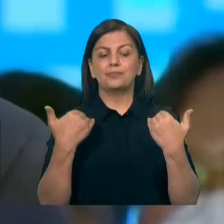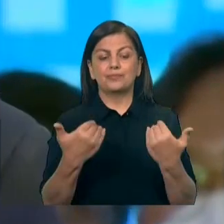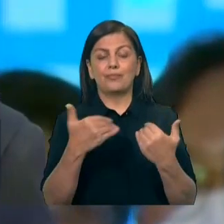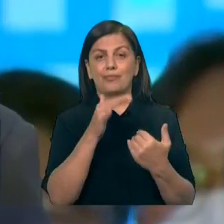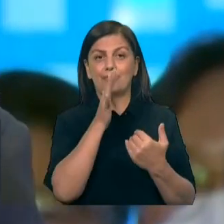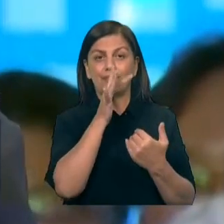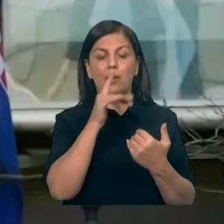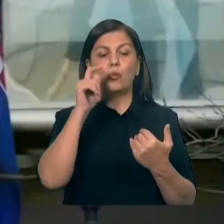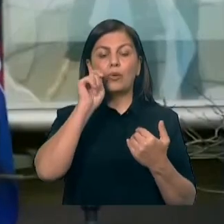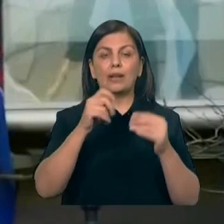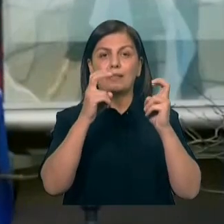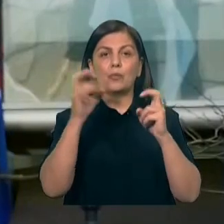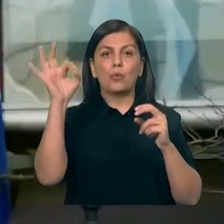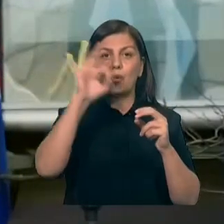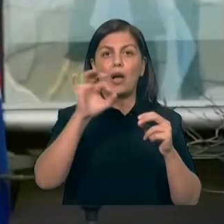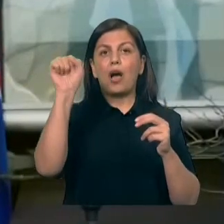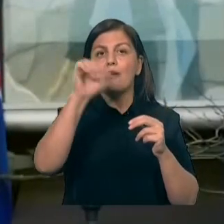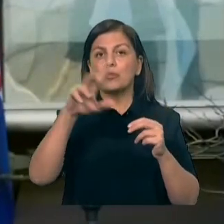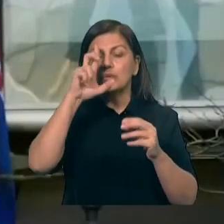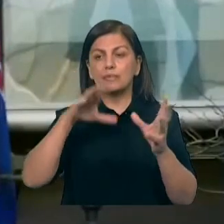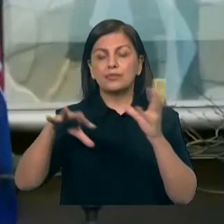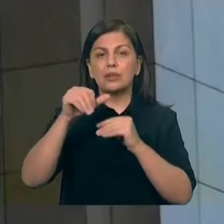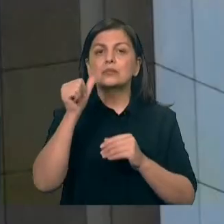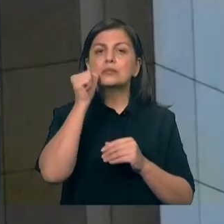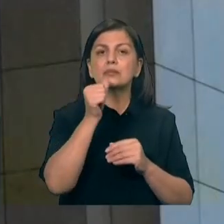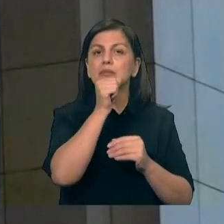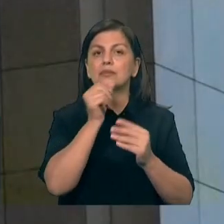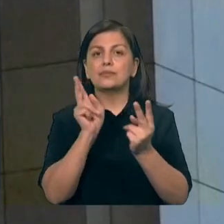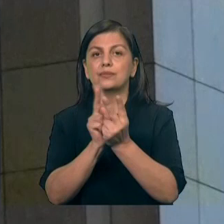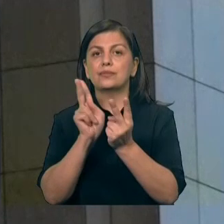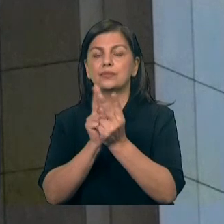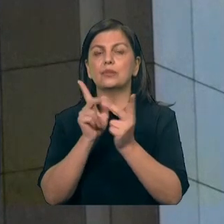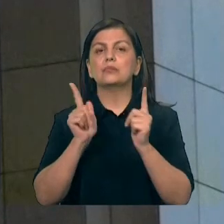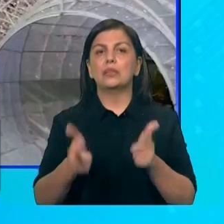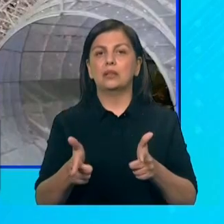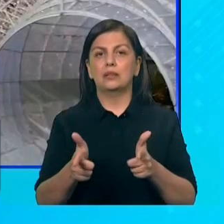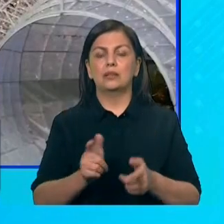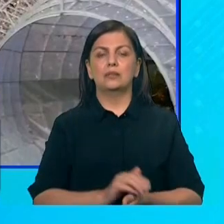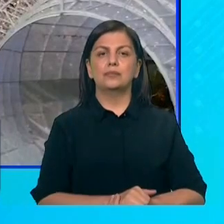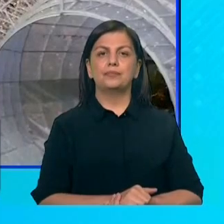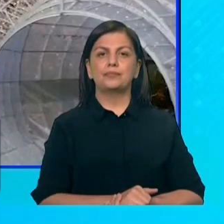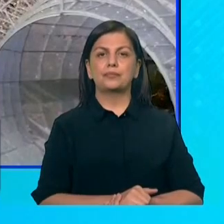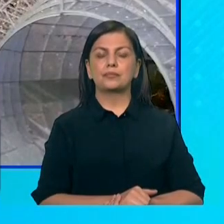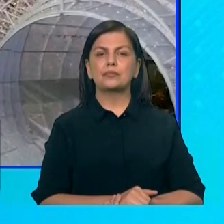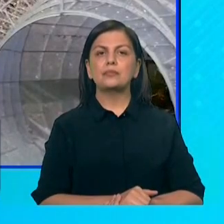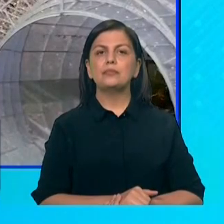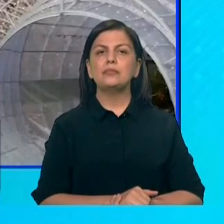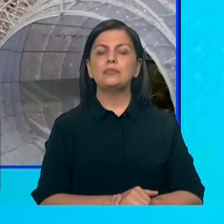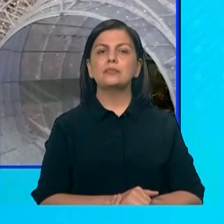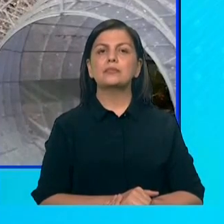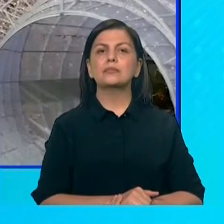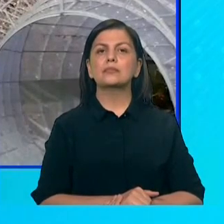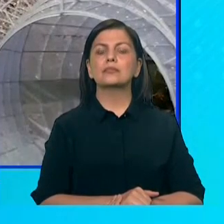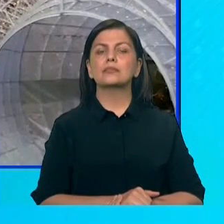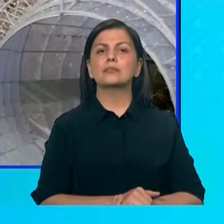mərhələdə Ukrayna ilə bağlı Avropa ölkələri ilə məxvi görüşlərin keçirilməsinə razılıq verir. Avropa dövlətləri belə bir məxvi